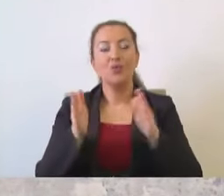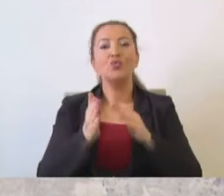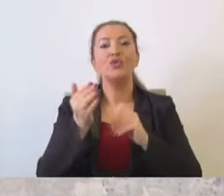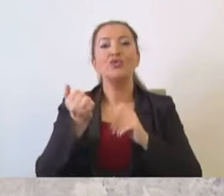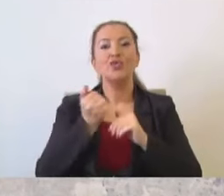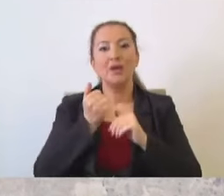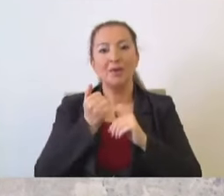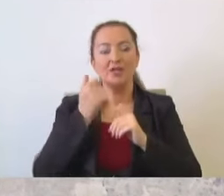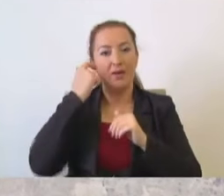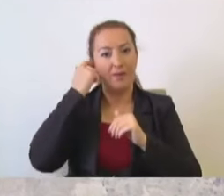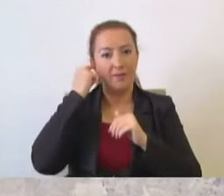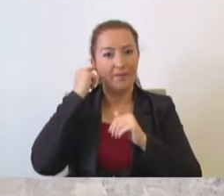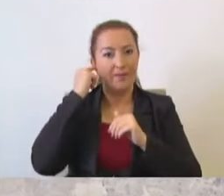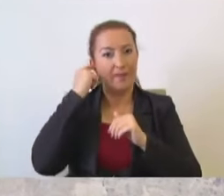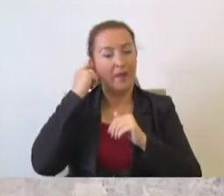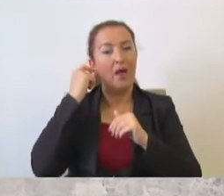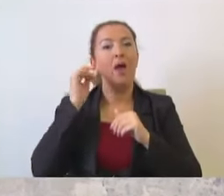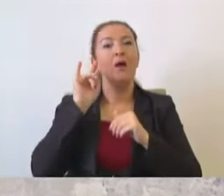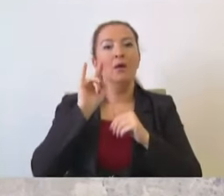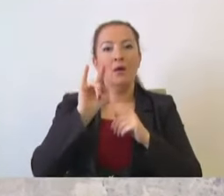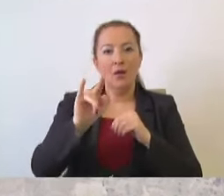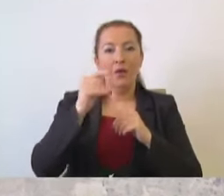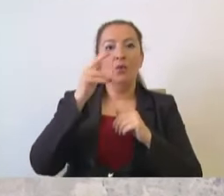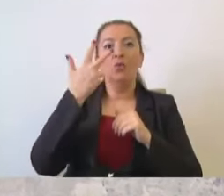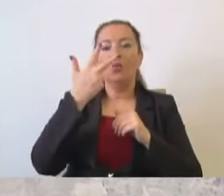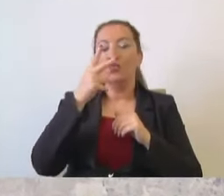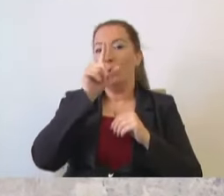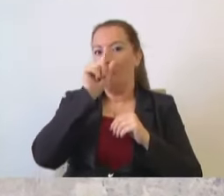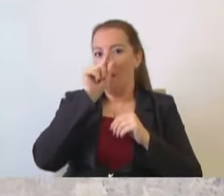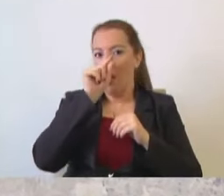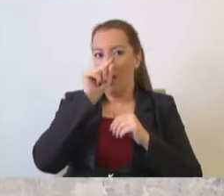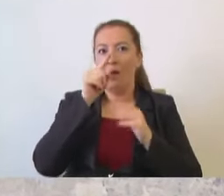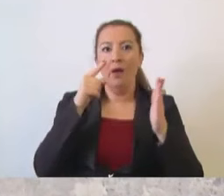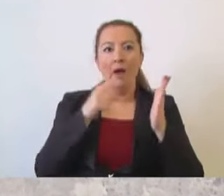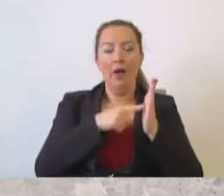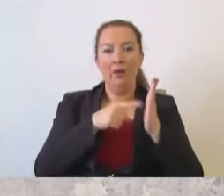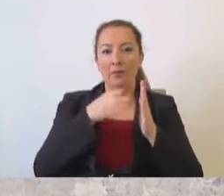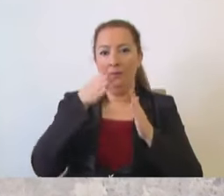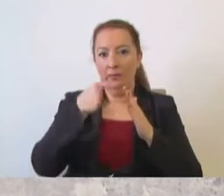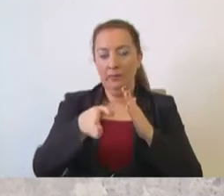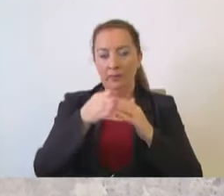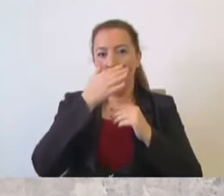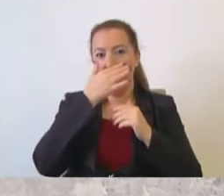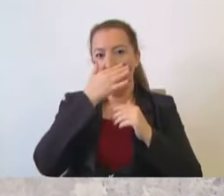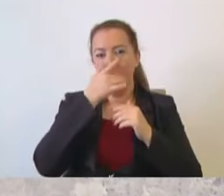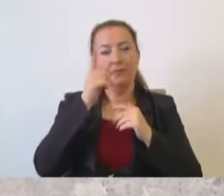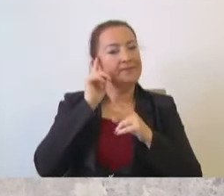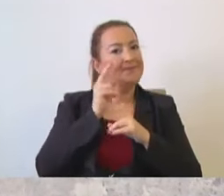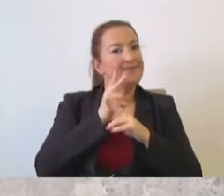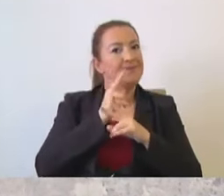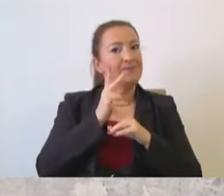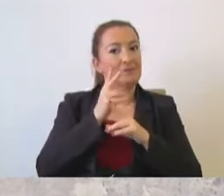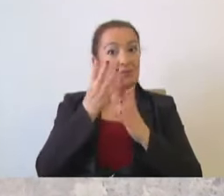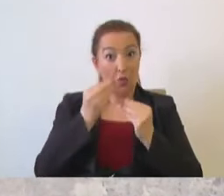Küçükçekmece'den geçen metrobüs, 3 Mart'ta Kadıköy'e ulaşıyor. Böyle bir hayali